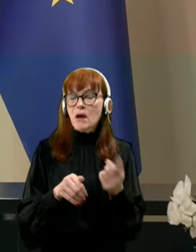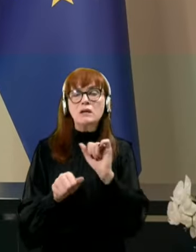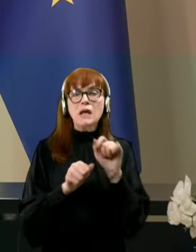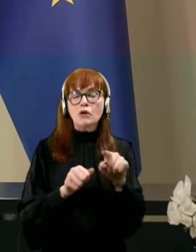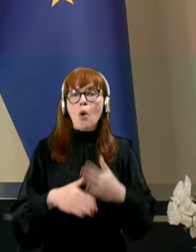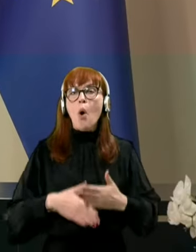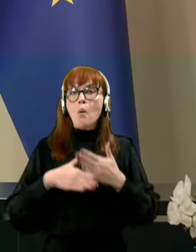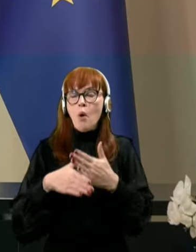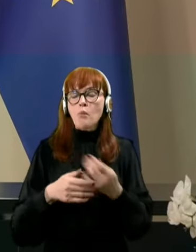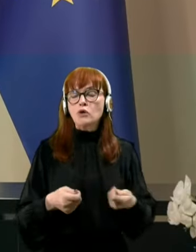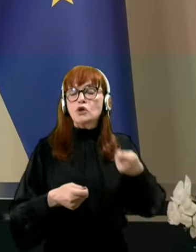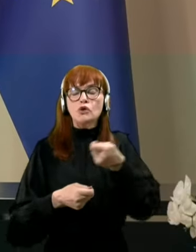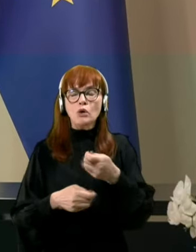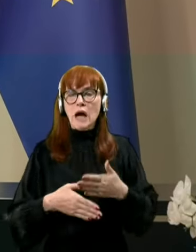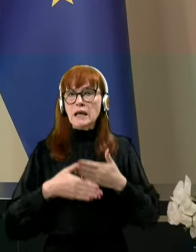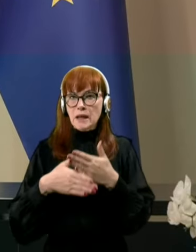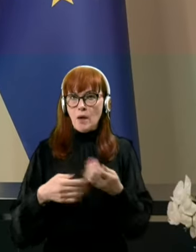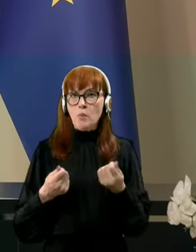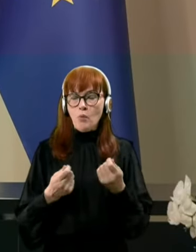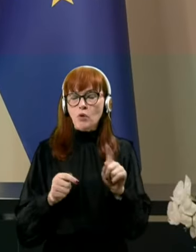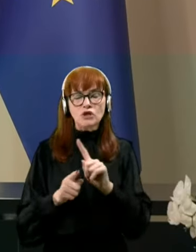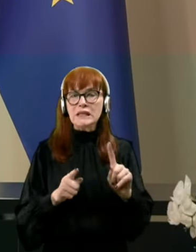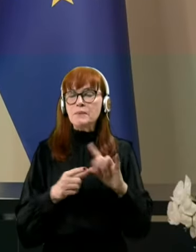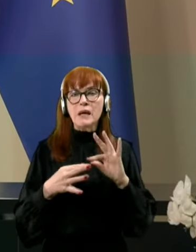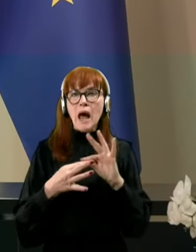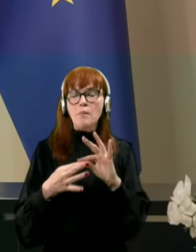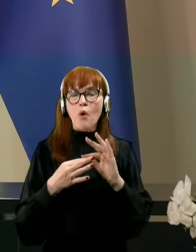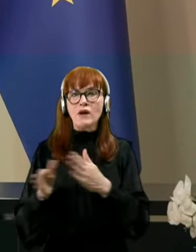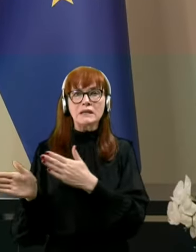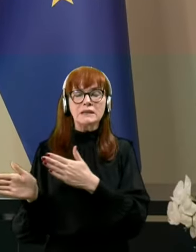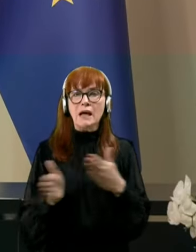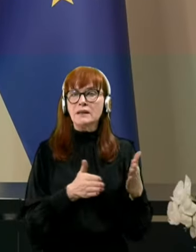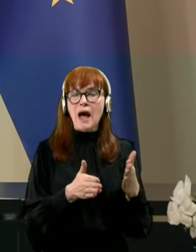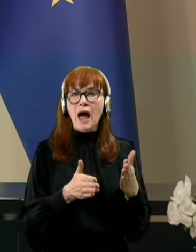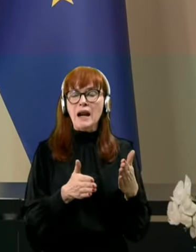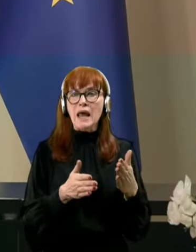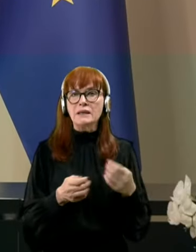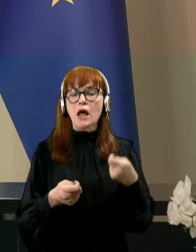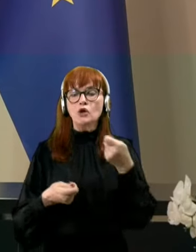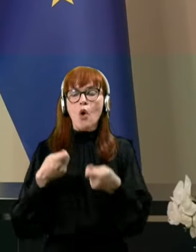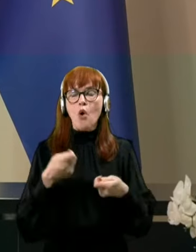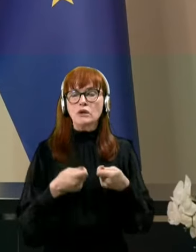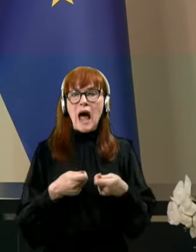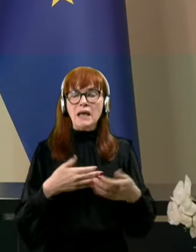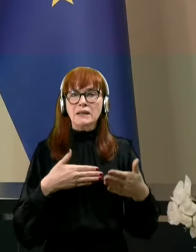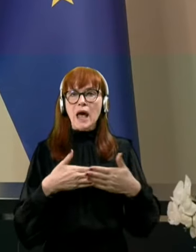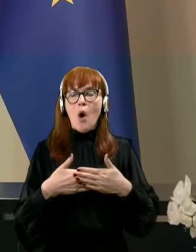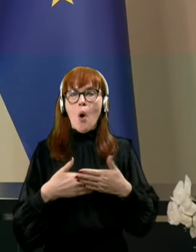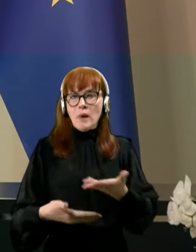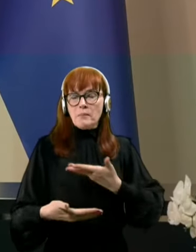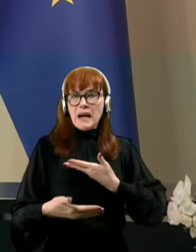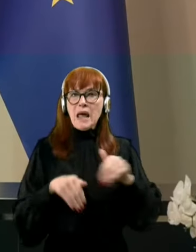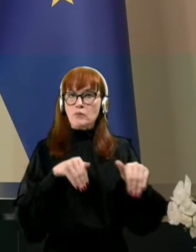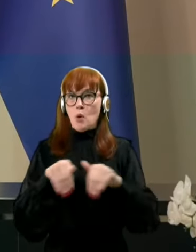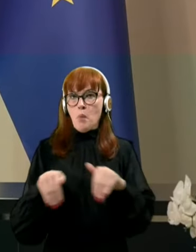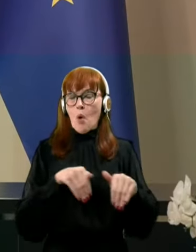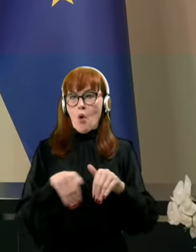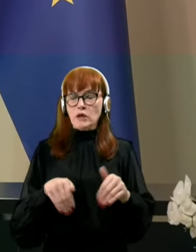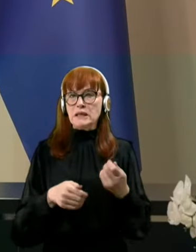ta pomoč, dodatna pomoč, ki ni bila vezana na redne dodatke ob prejemanju pokojnin.